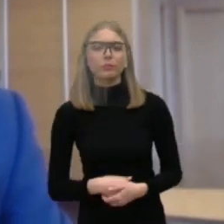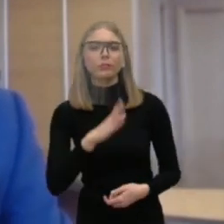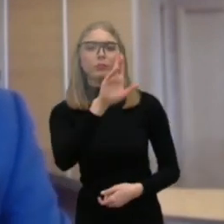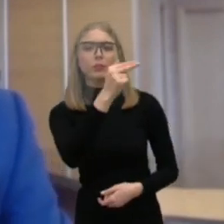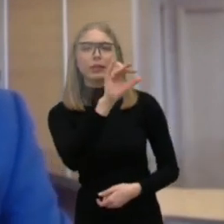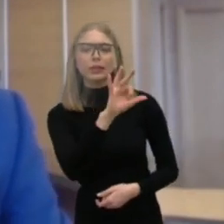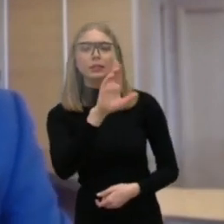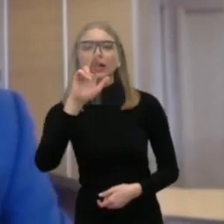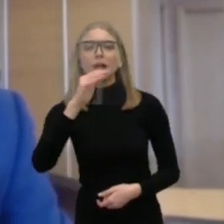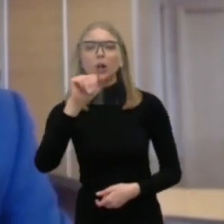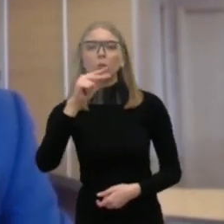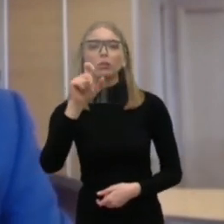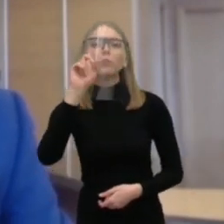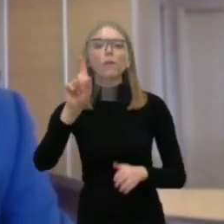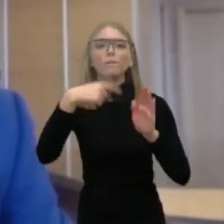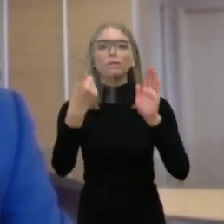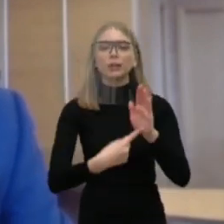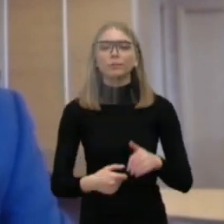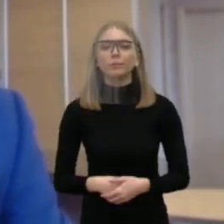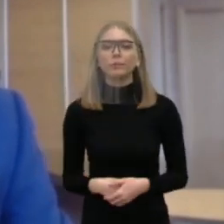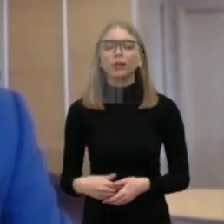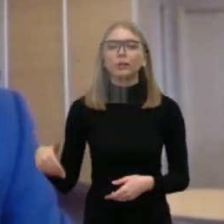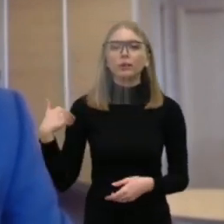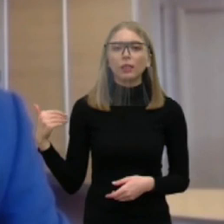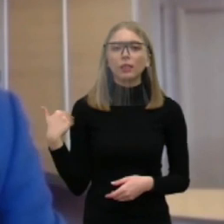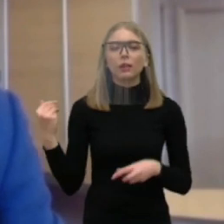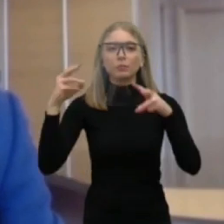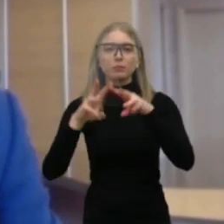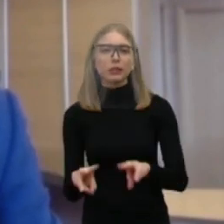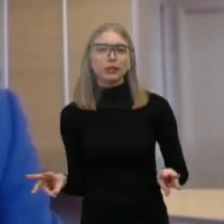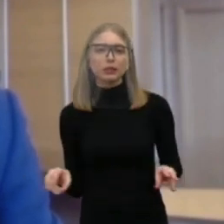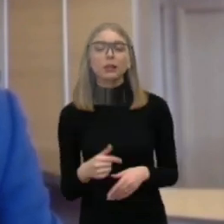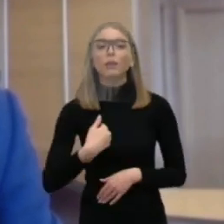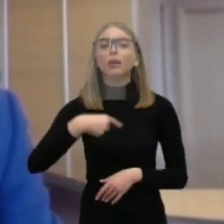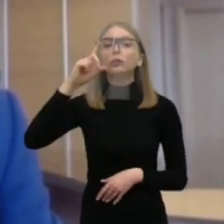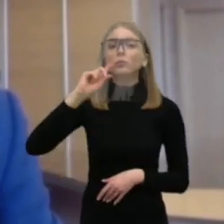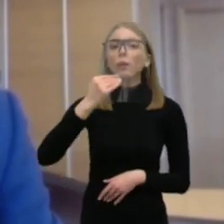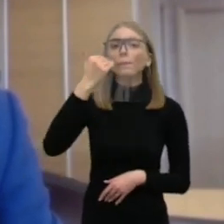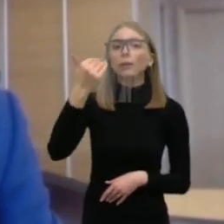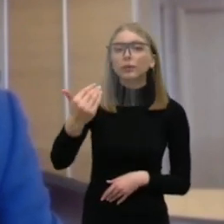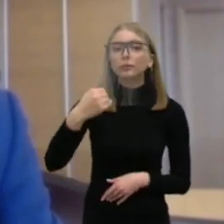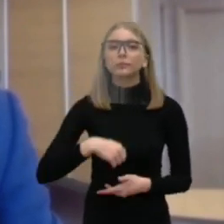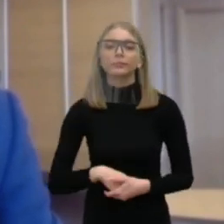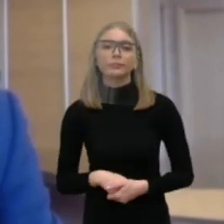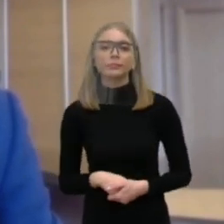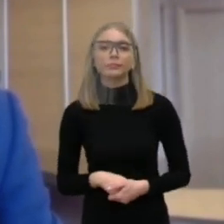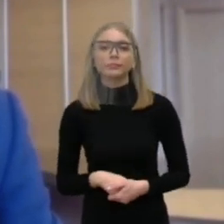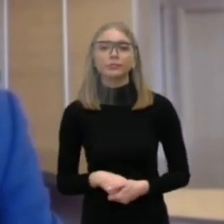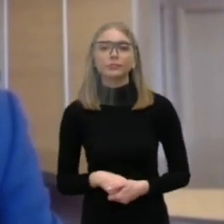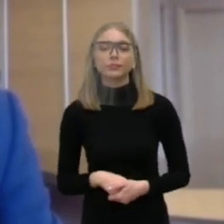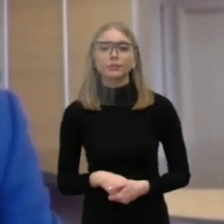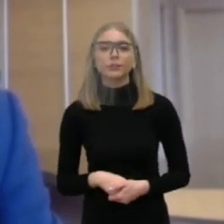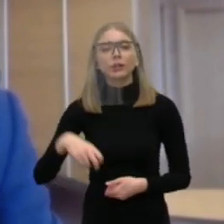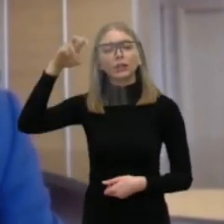Benės. Prašau, Ramūnai. Eki ministrė, norėjau jūsų tada paklausti, koks nacionalinio